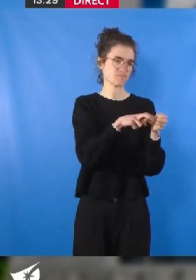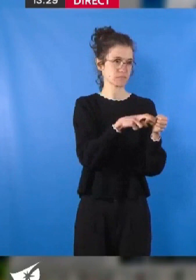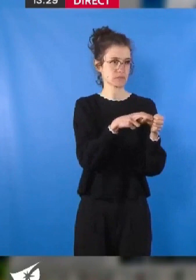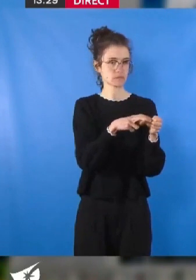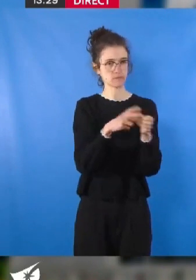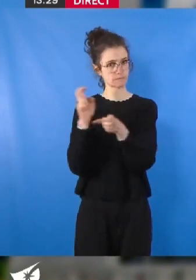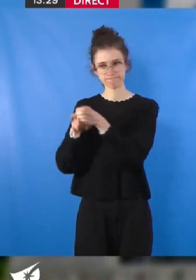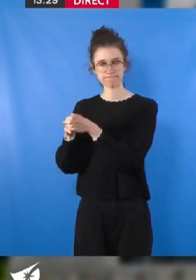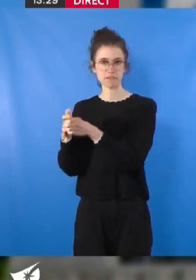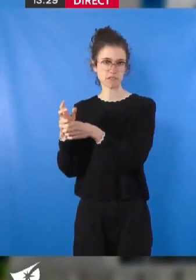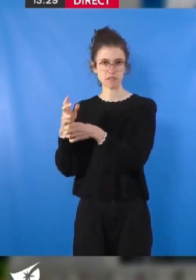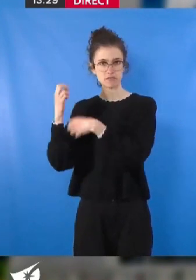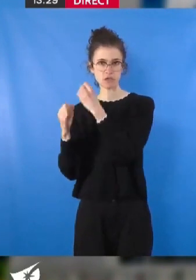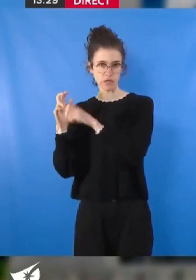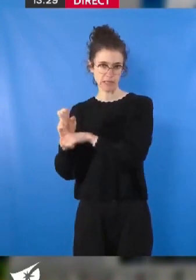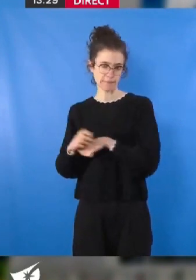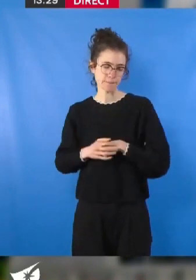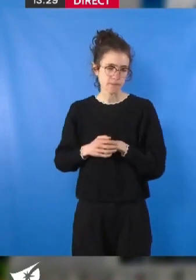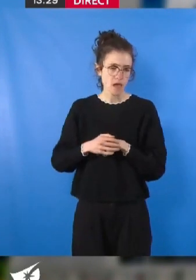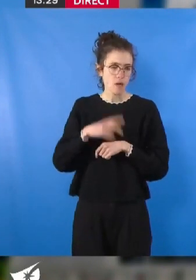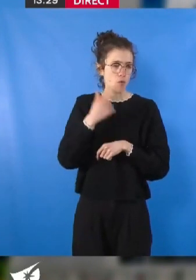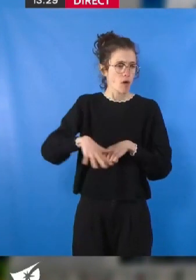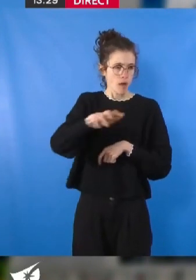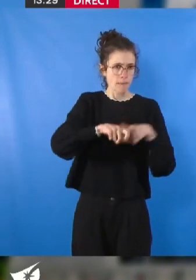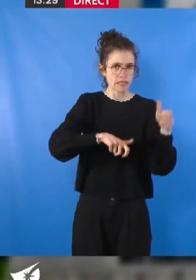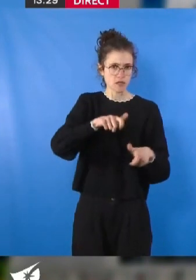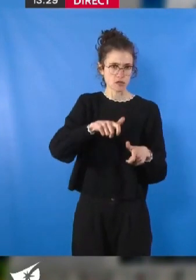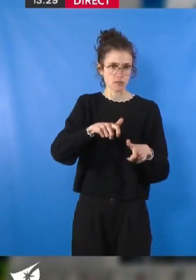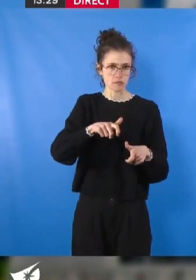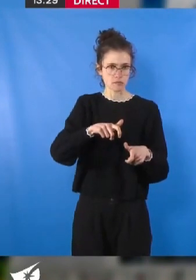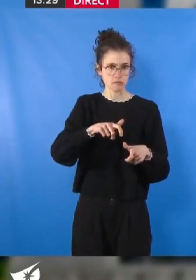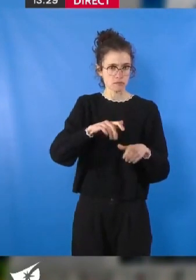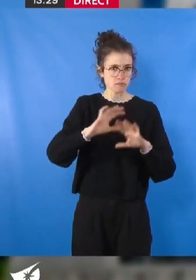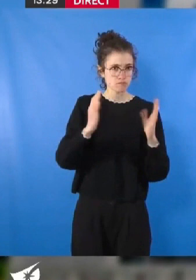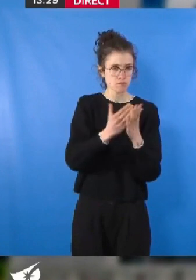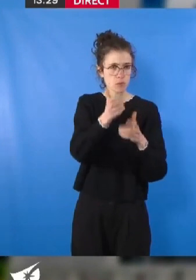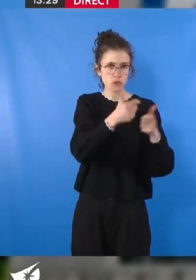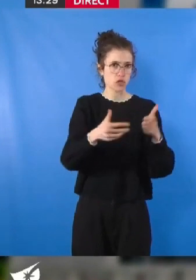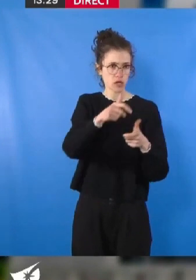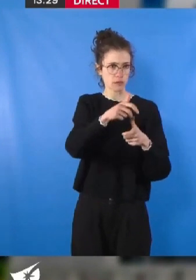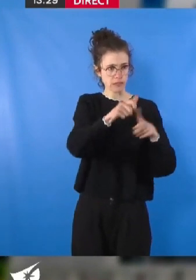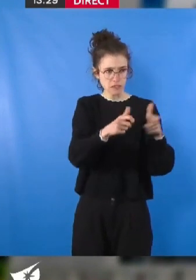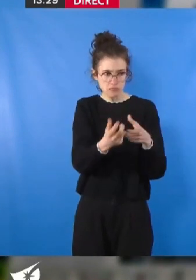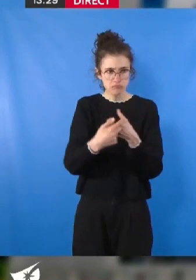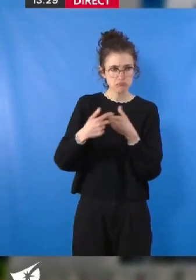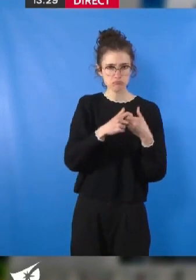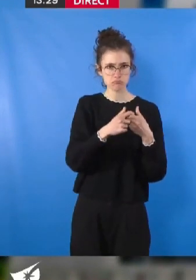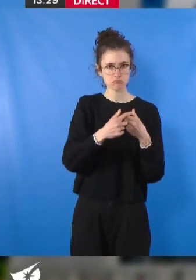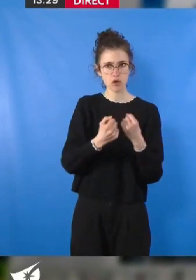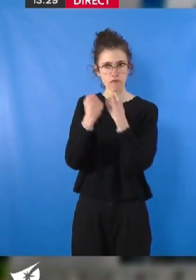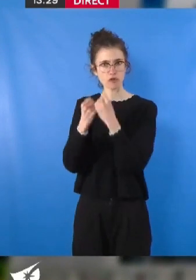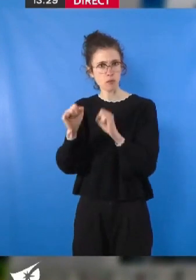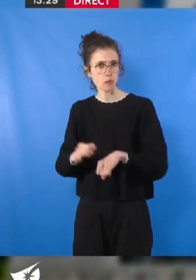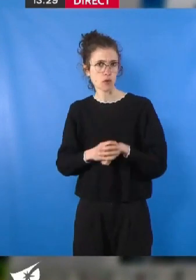et de navibus qui viendront renforcer la mobilité dans notre territoire. Le développement des réseaux de transport à l'échelle de la métropole